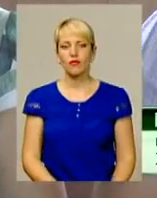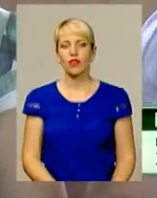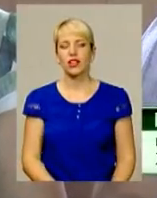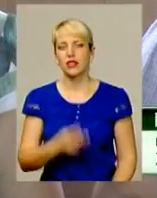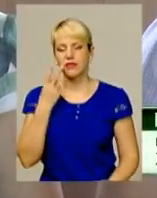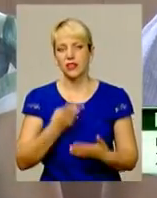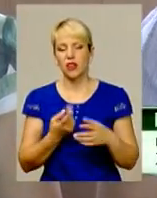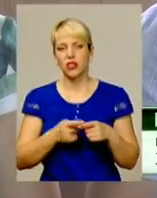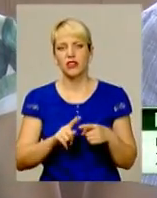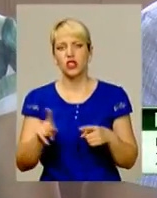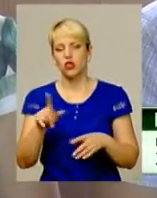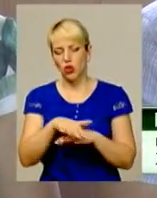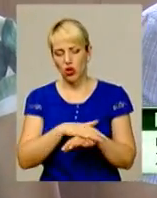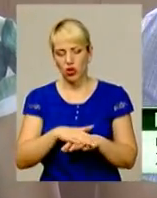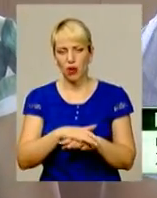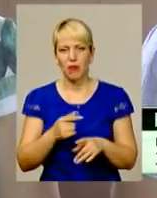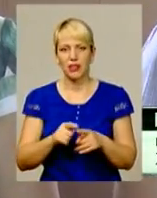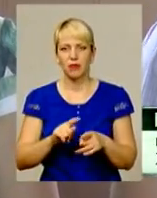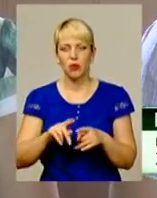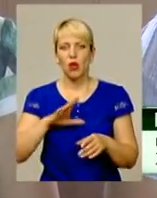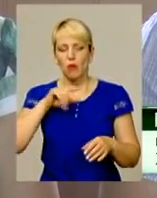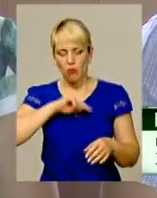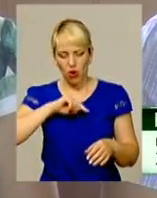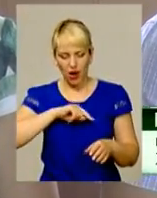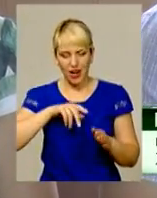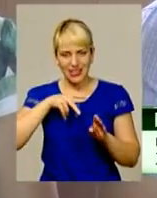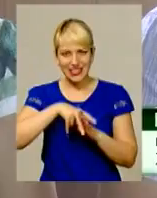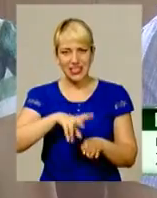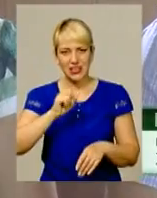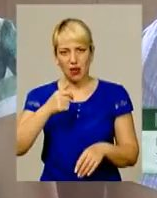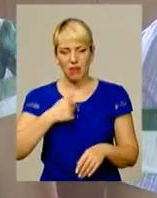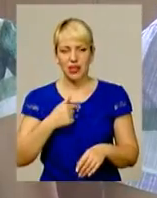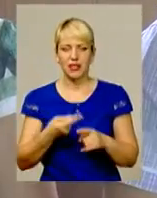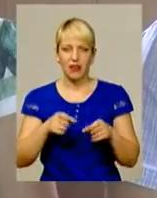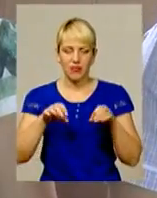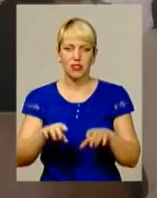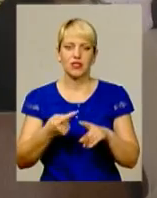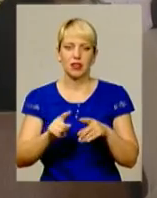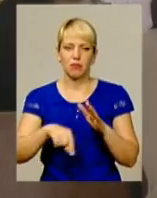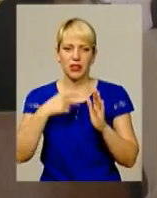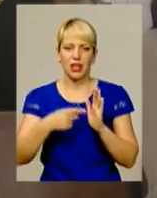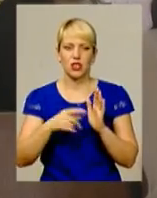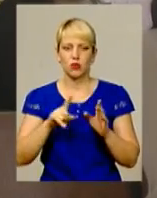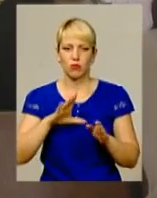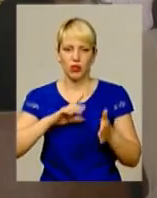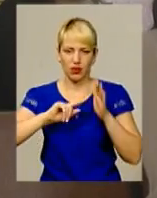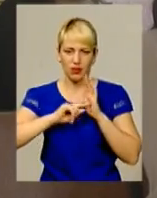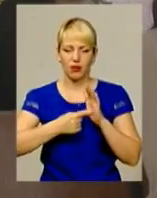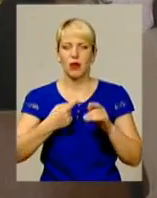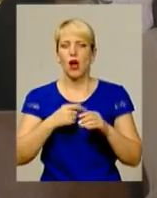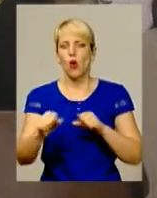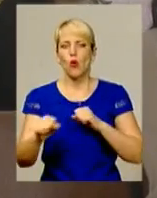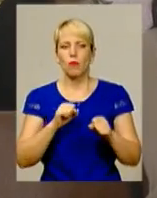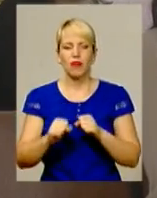справляла такий моральний, психічний тиск на мене, я вирішив, що в цьому питанні дійсно треба ставити крапку. Управлінню підстав шукати не